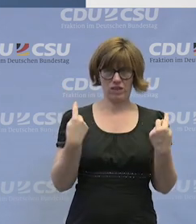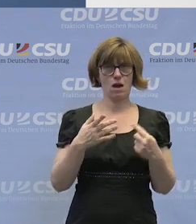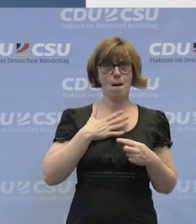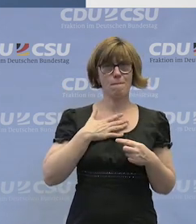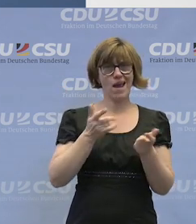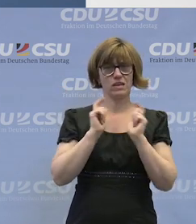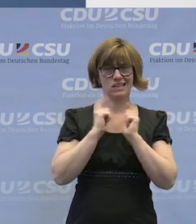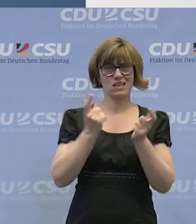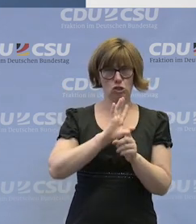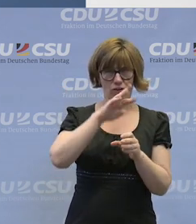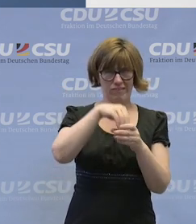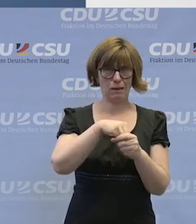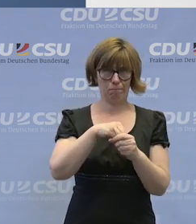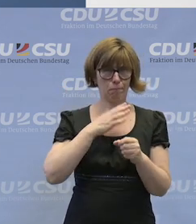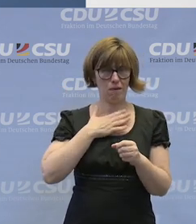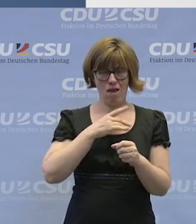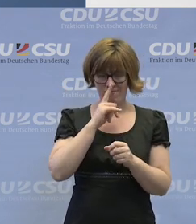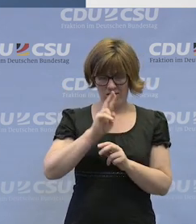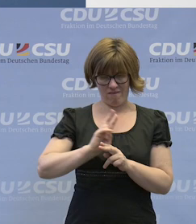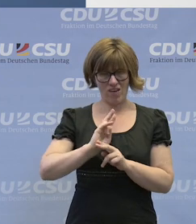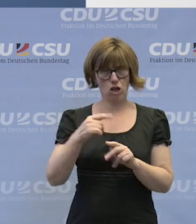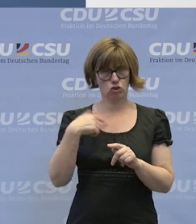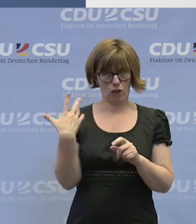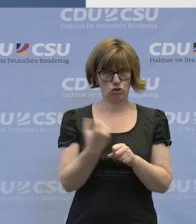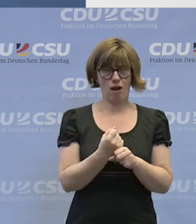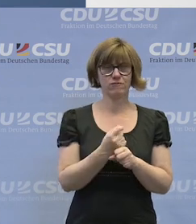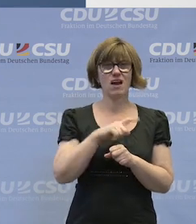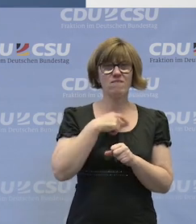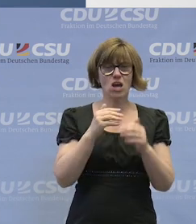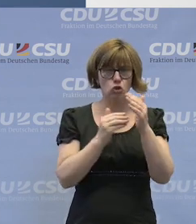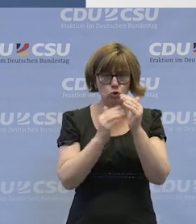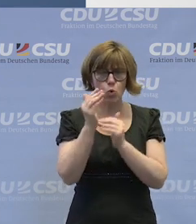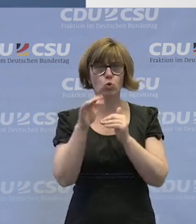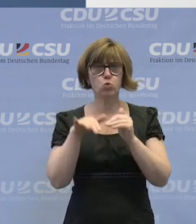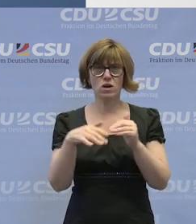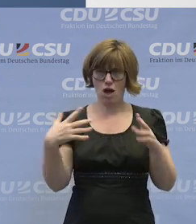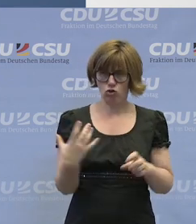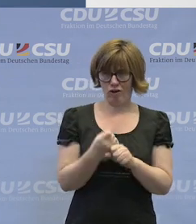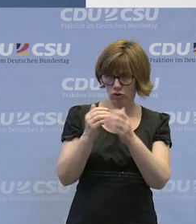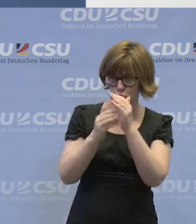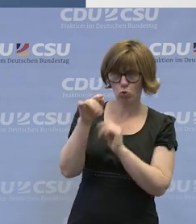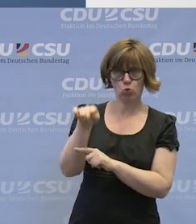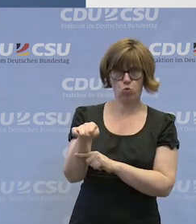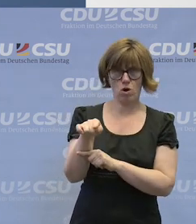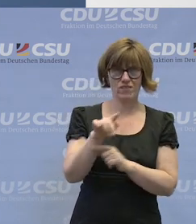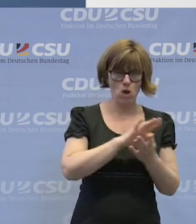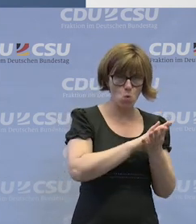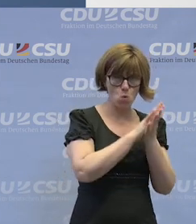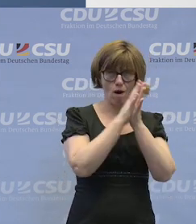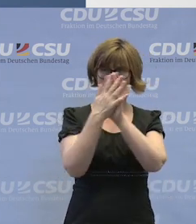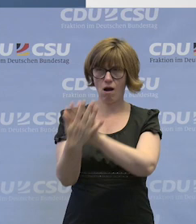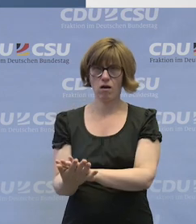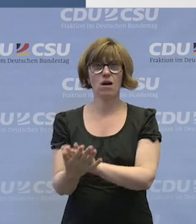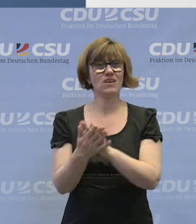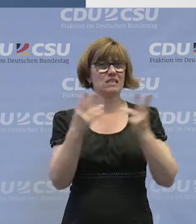meine eigene Gesellschaft mit ein, wenn es uns gelingt, dass wir eine Struktur so schaffen, dass die Übergänge